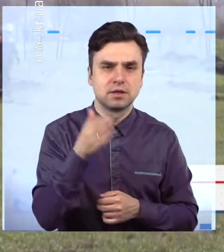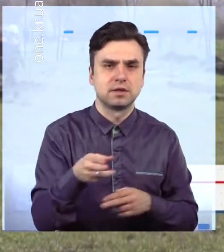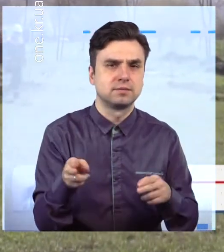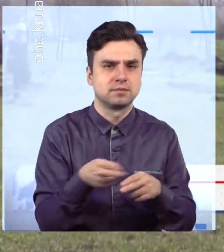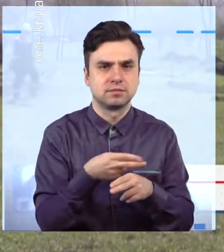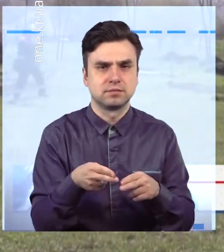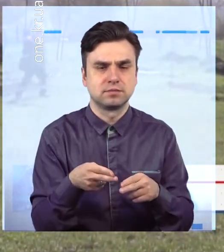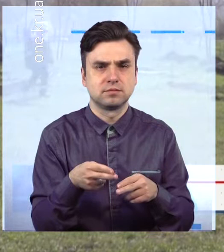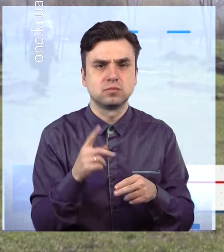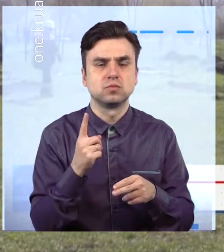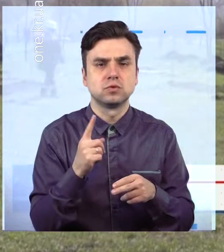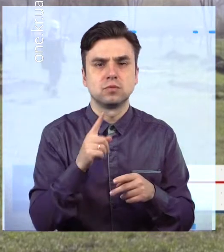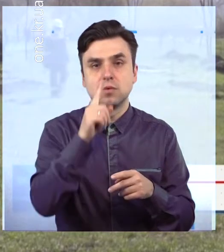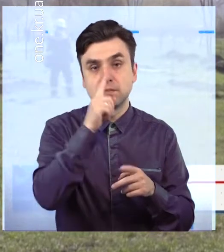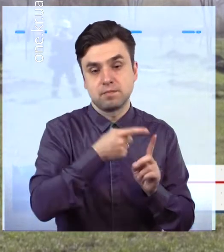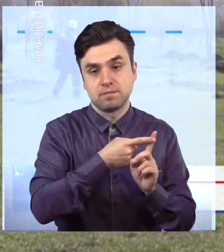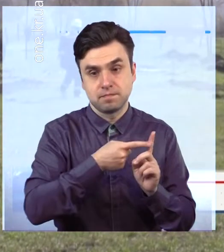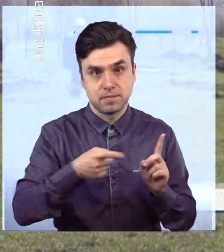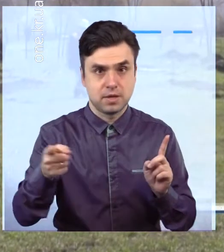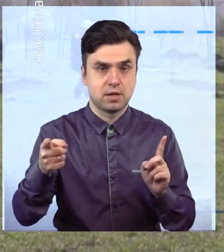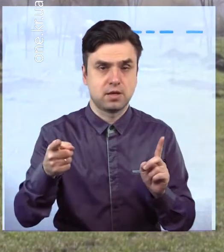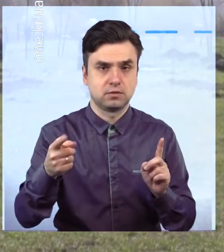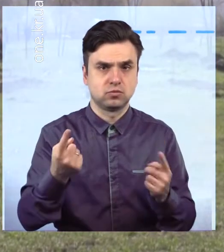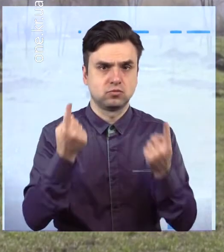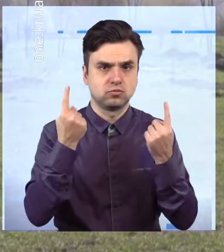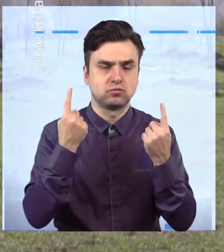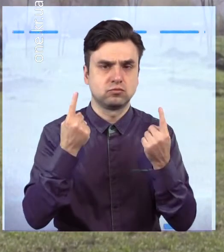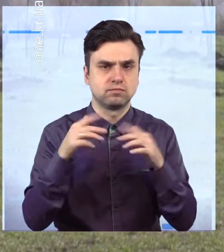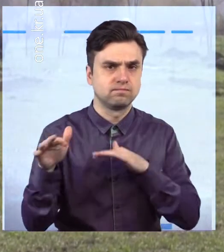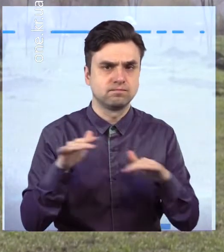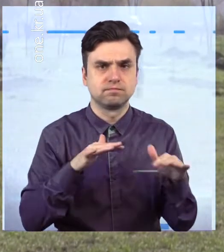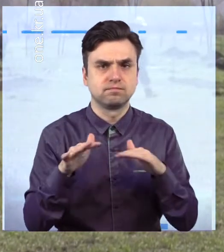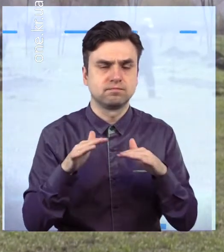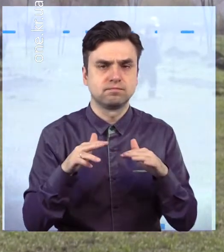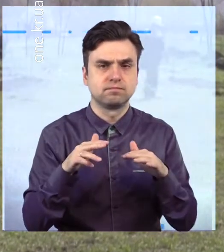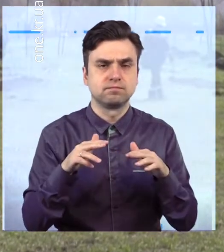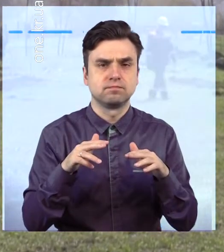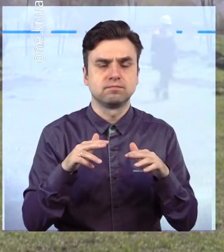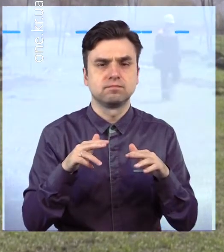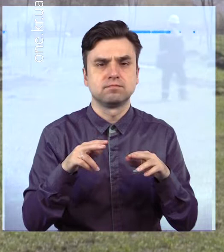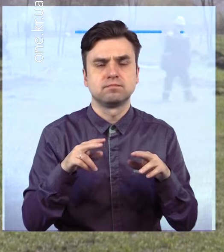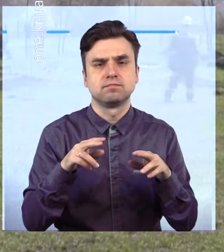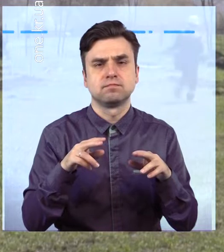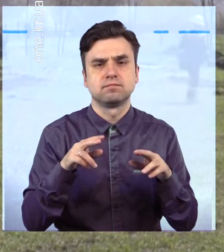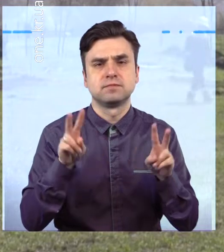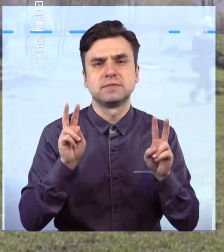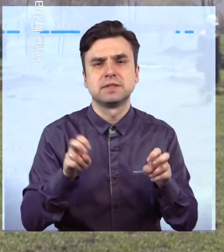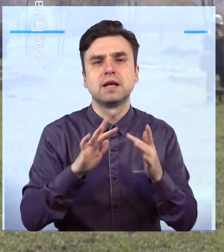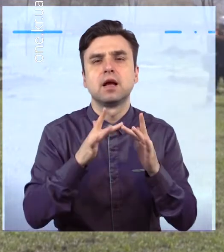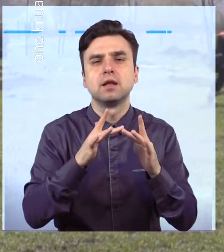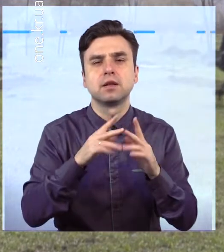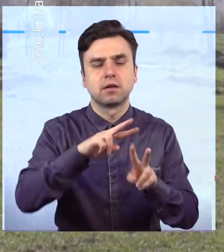великого місячної акції під хештегом «Екосаксаганський», який проводить